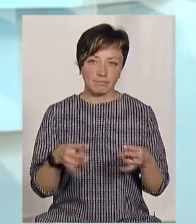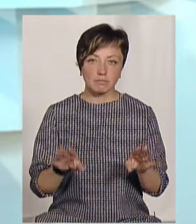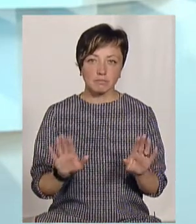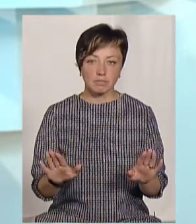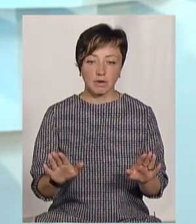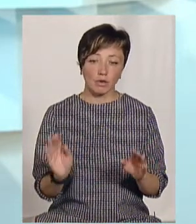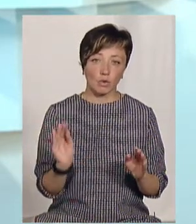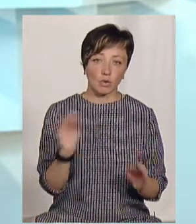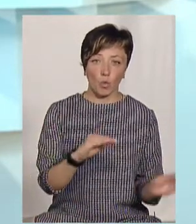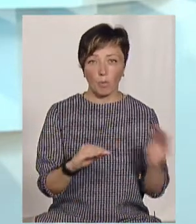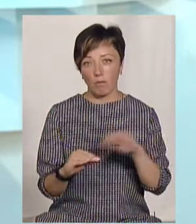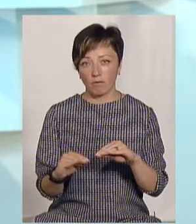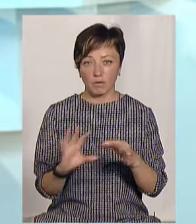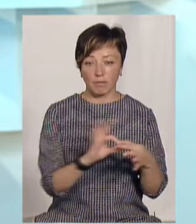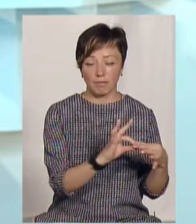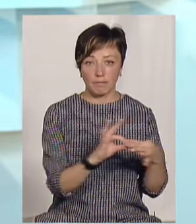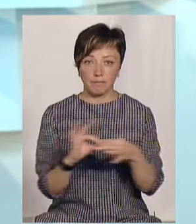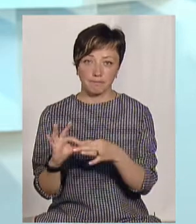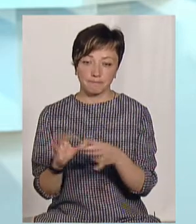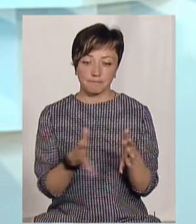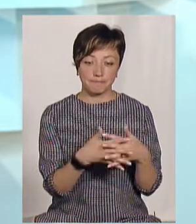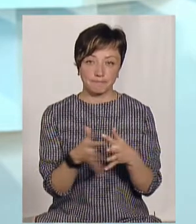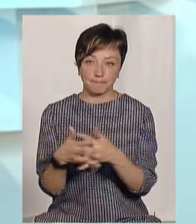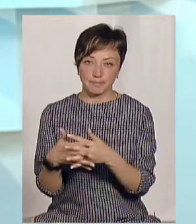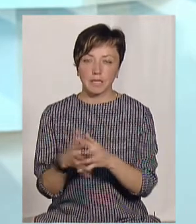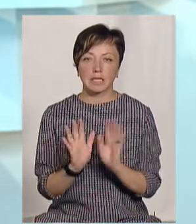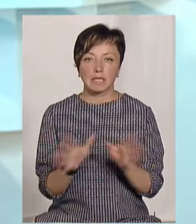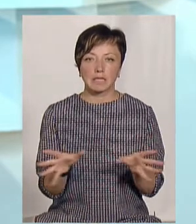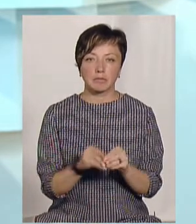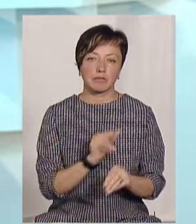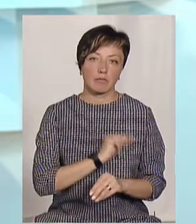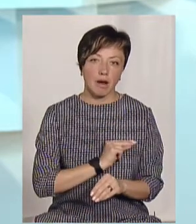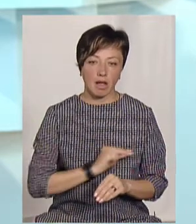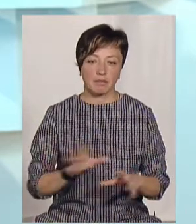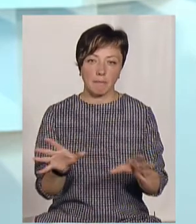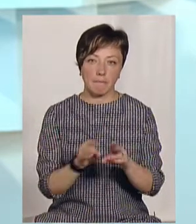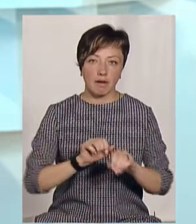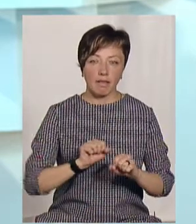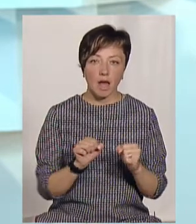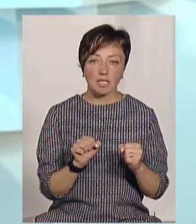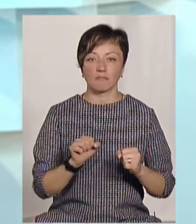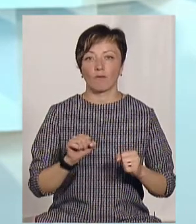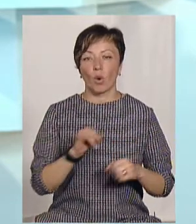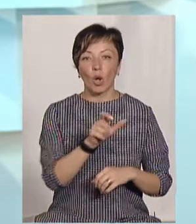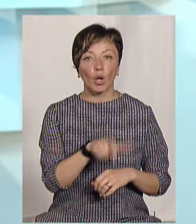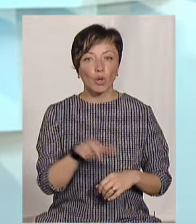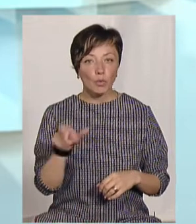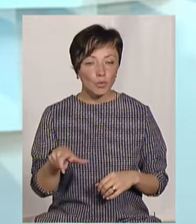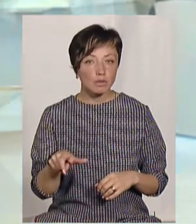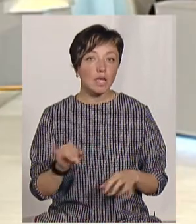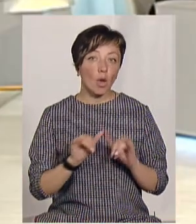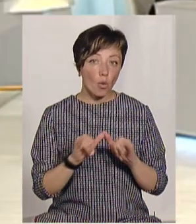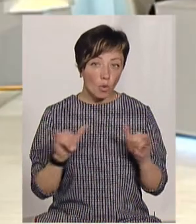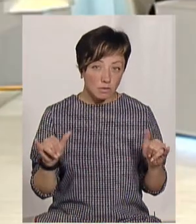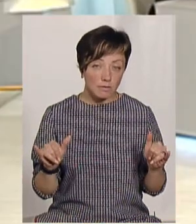одно іншого доповнює. А, тобто. Так, тільки співпраця, тільки партнерство, люди. саме, напевно,